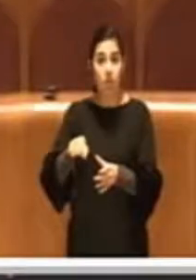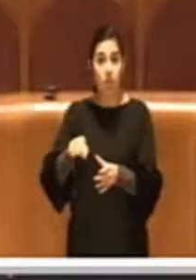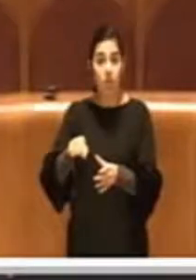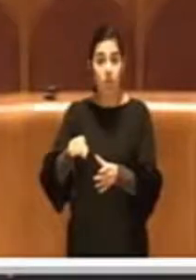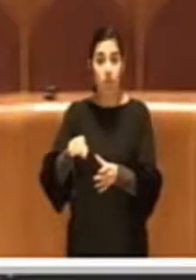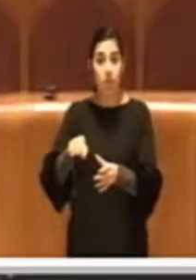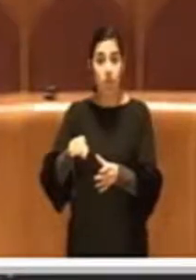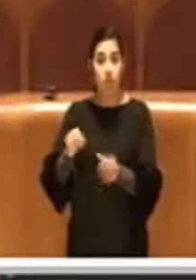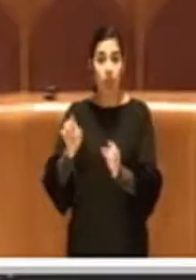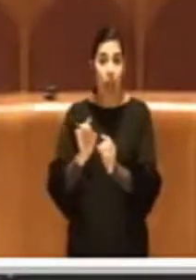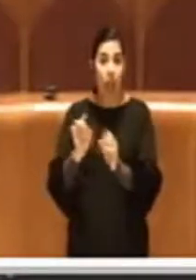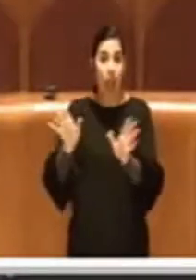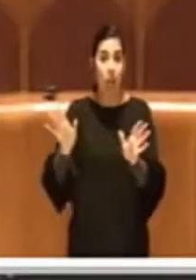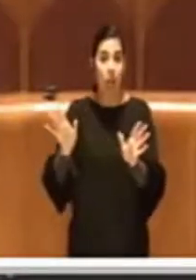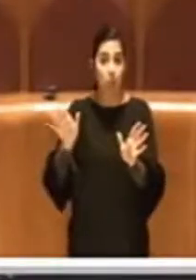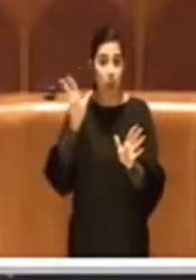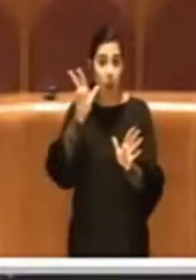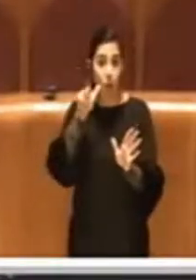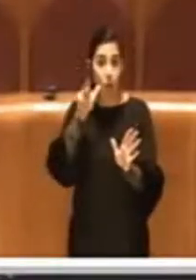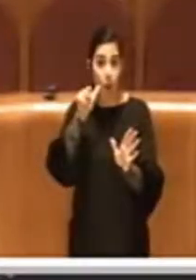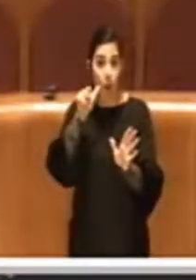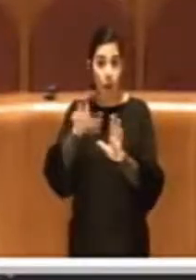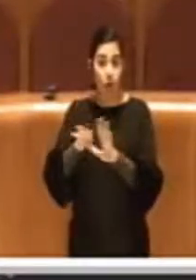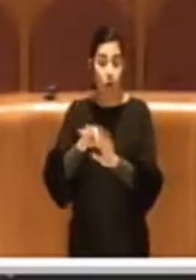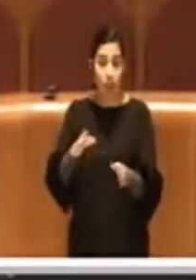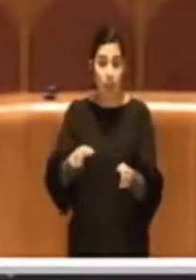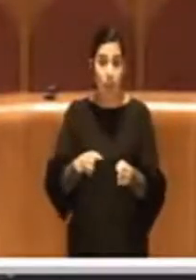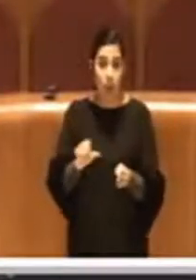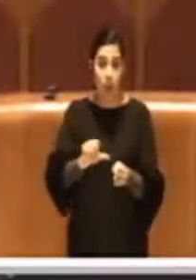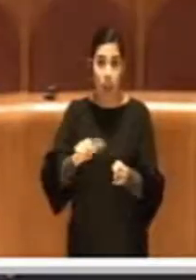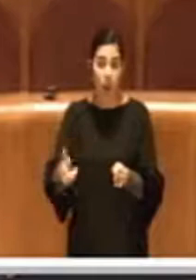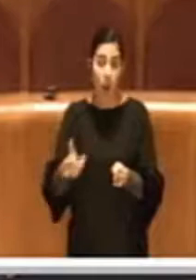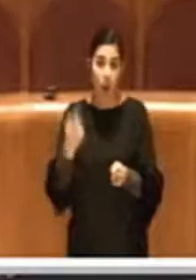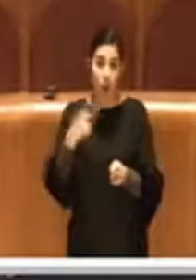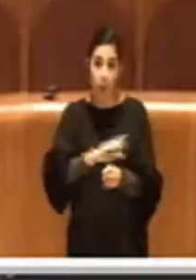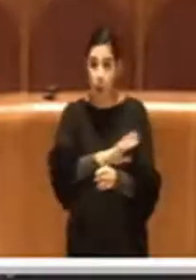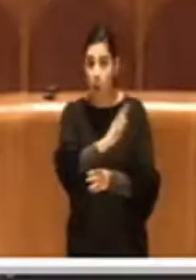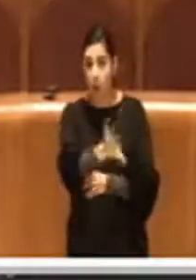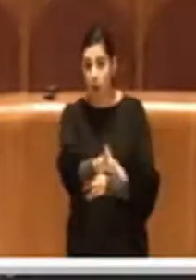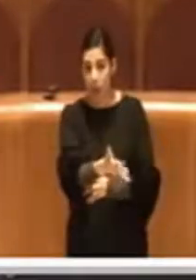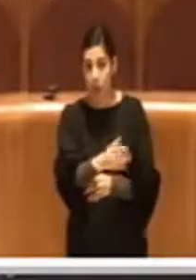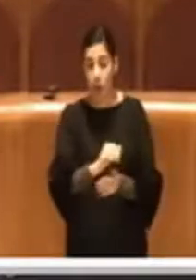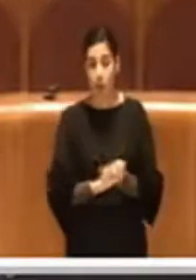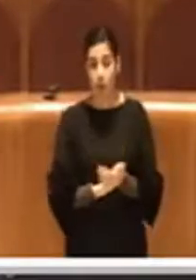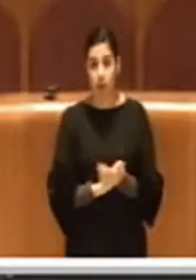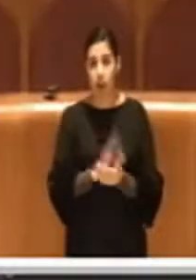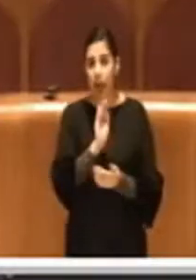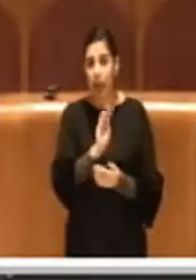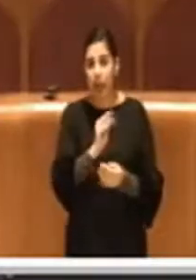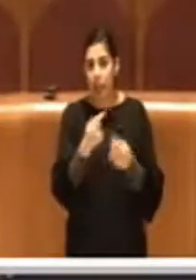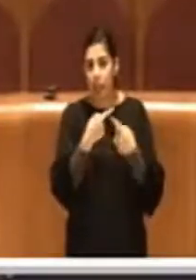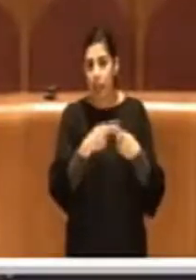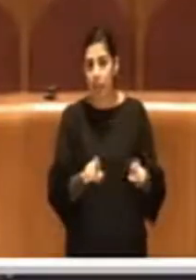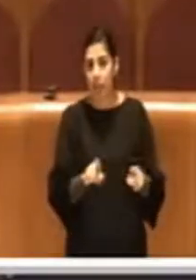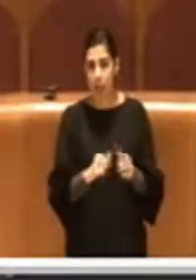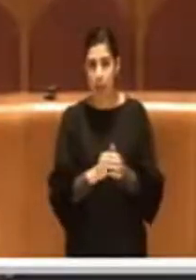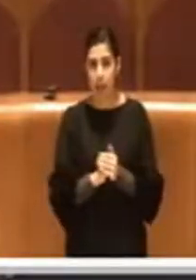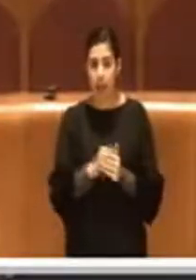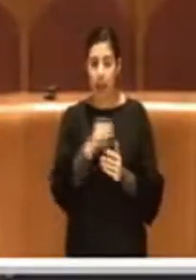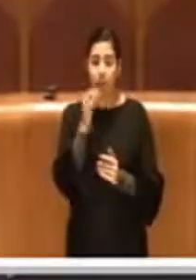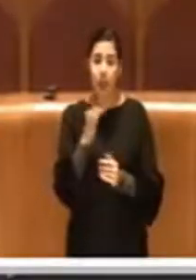debba obbligatoriamente seppellirli, ma questa è un'altra richiesta. Quindi mi sembra